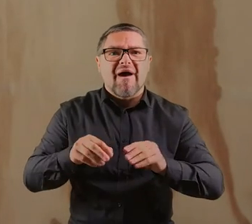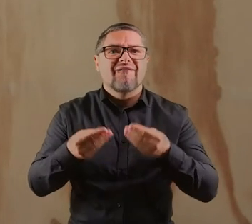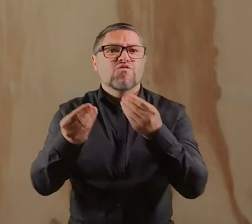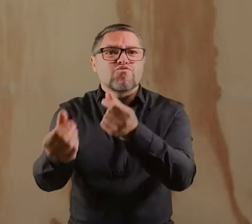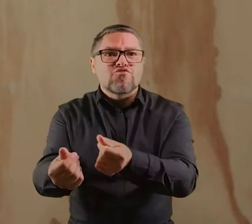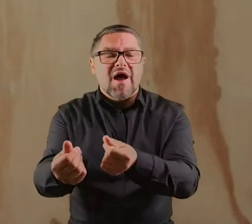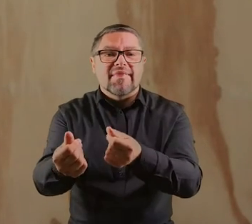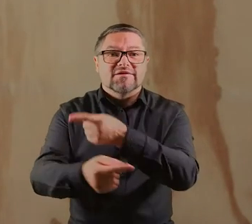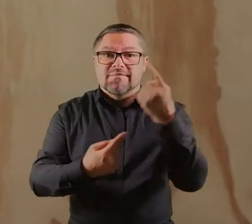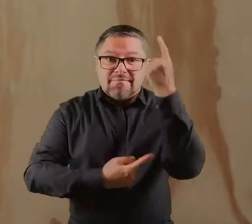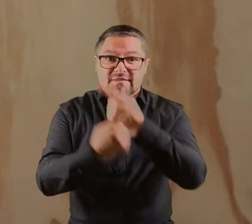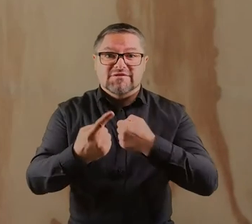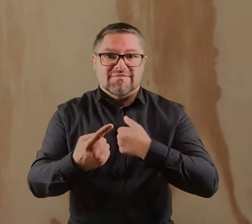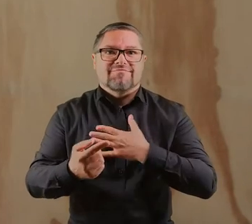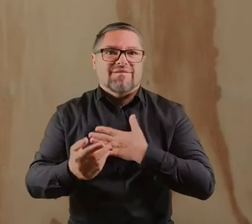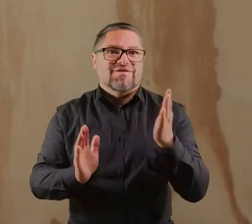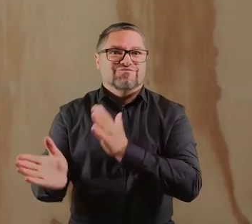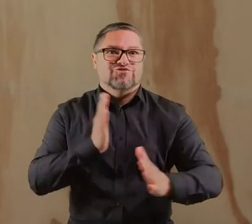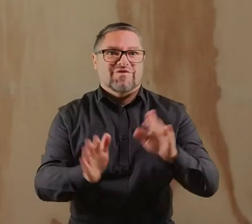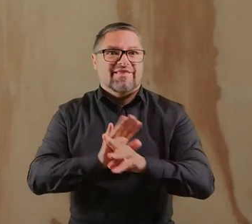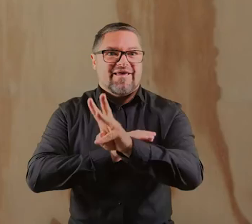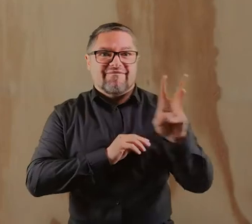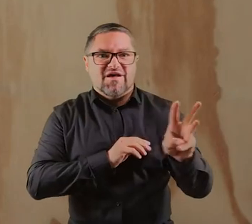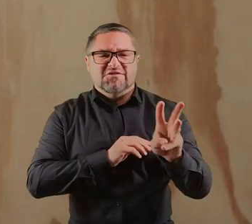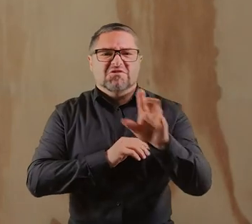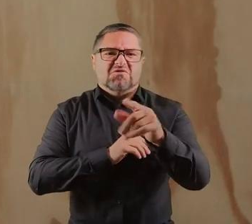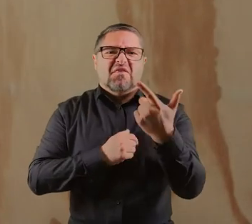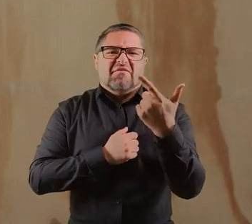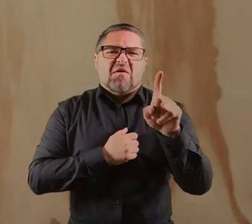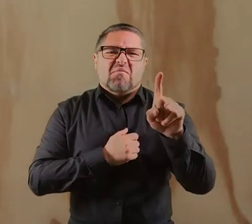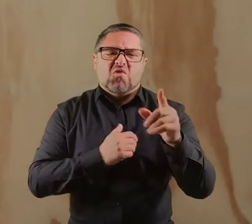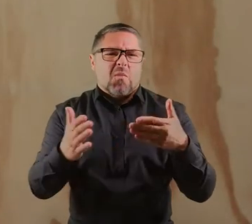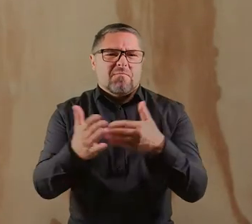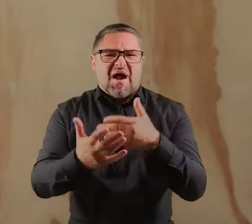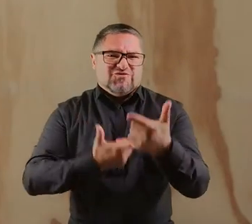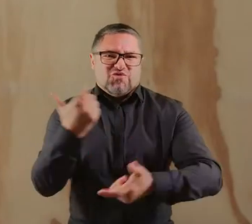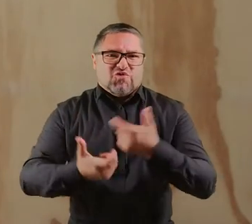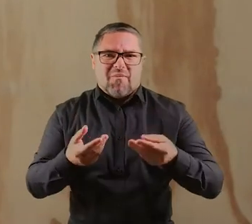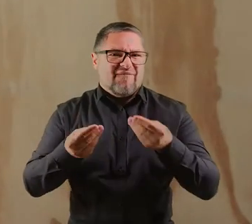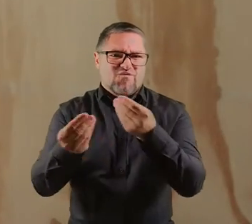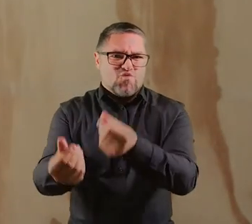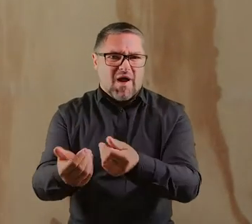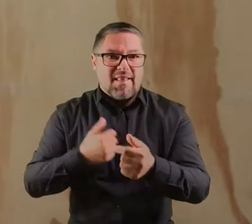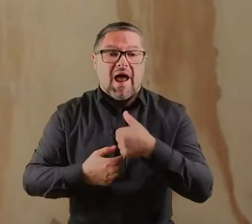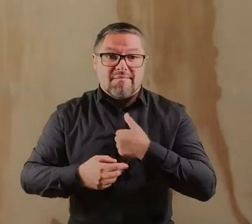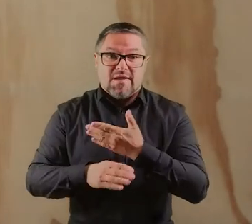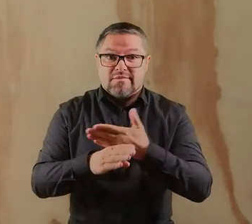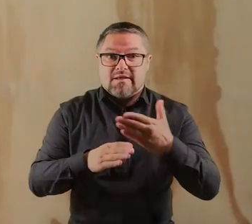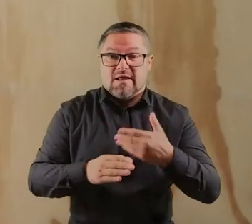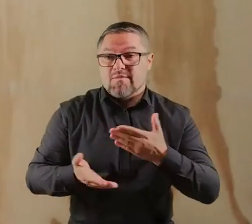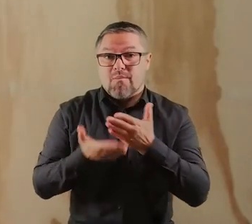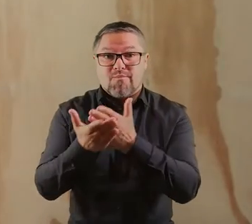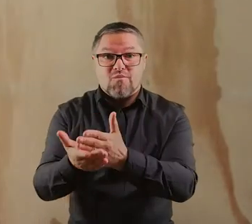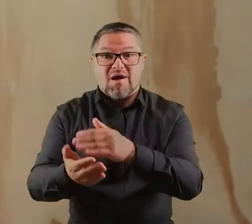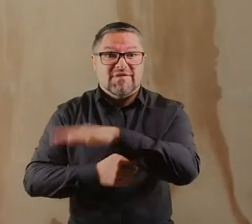szybkiej wpłaty, które z myślą o Państwu przygotowaliśmy. Państwo nie zajmie to więcej niż dwie minuty, natomiast nam pozwoli w